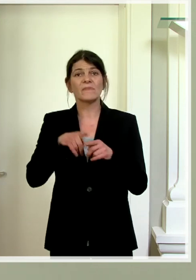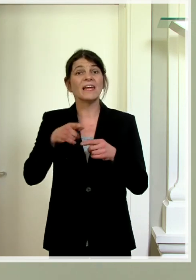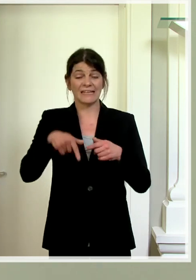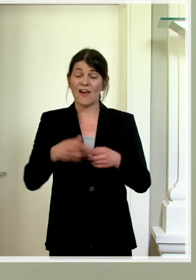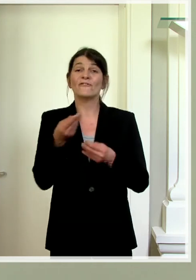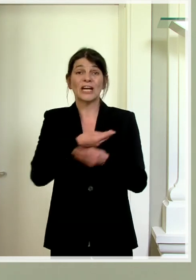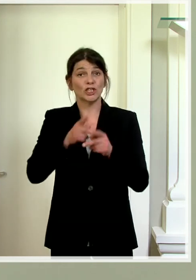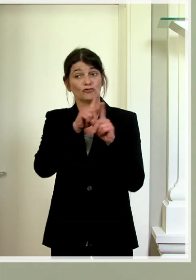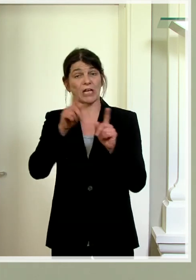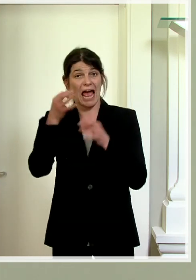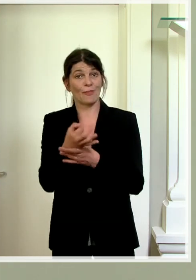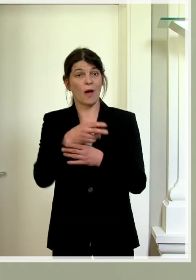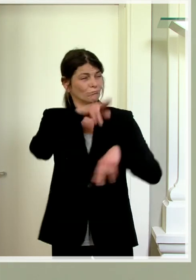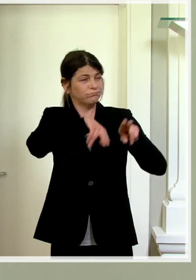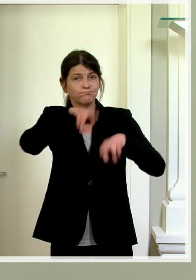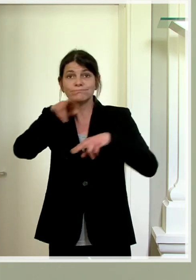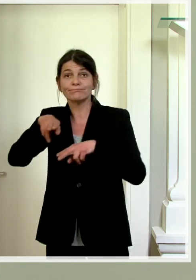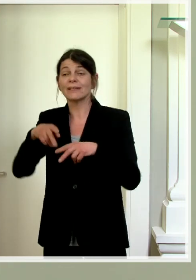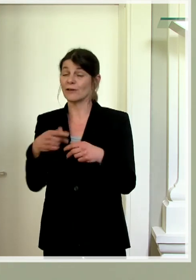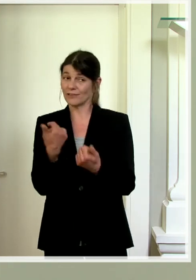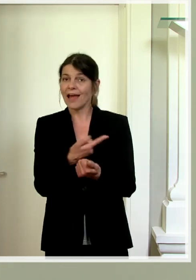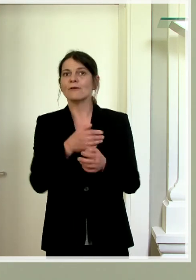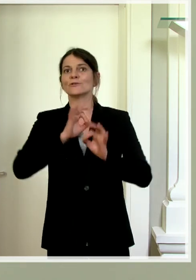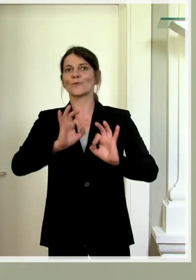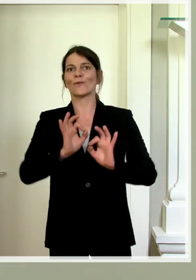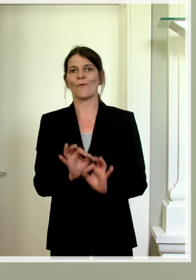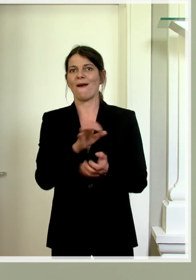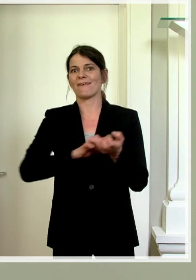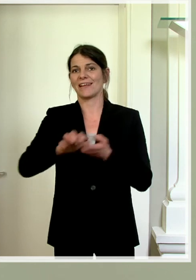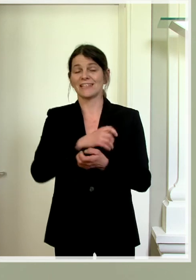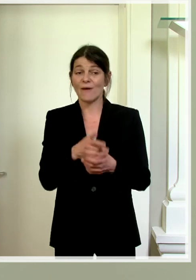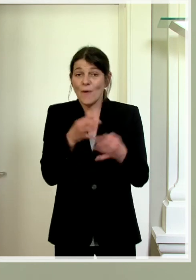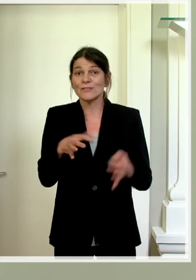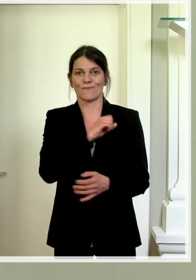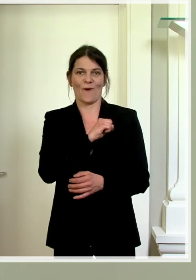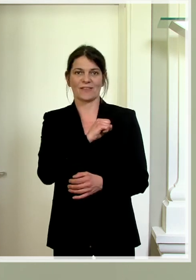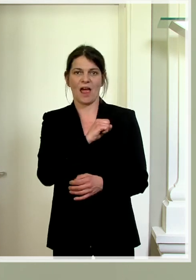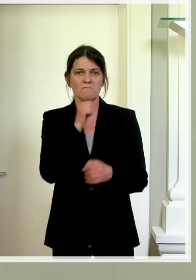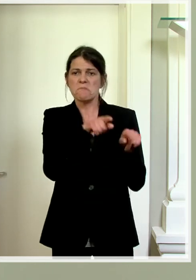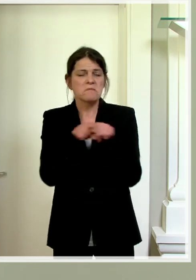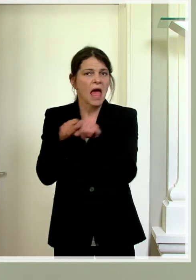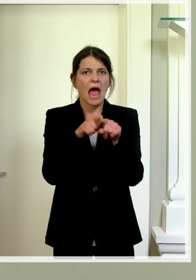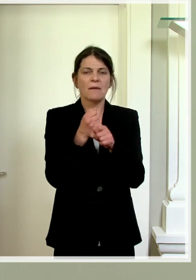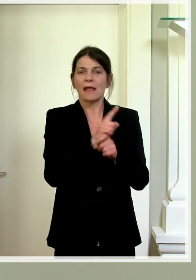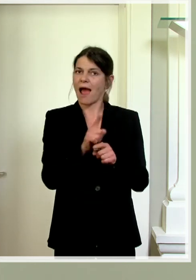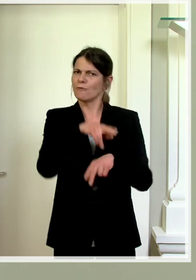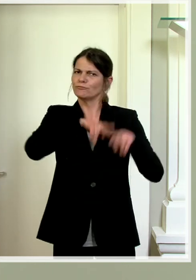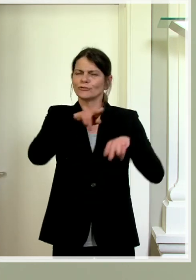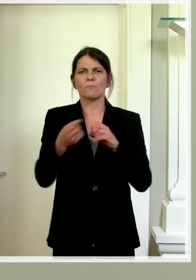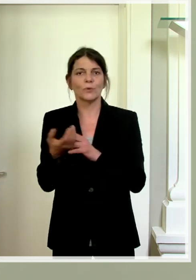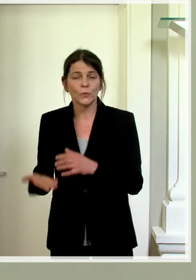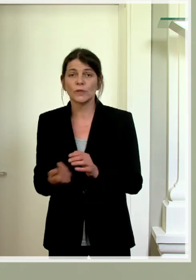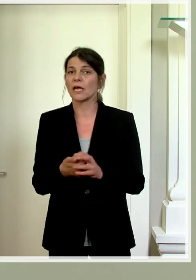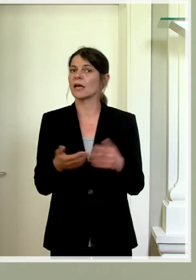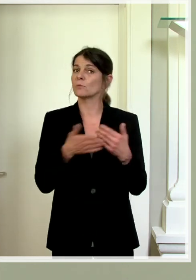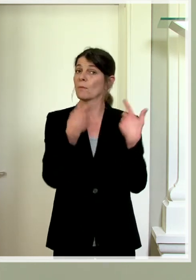Wirtschaftsstandortes auch in dieser Krise sich bislang als großer Vorteil zeigt. Wir sehen beispielsweise auf